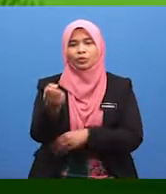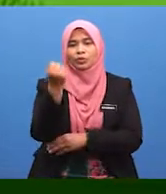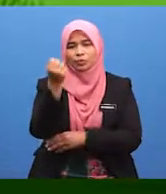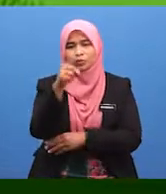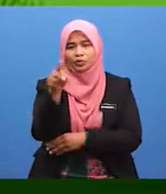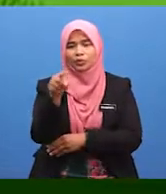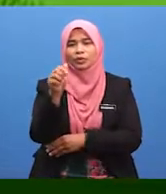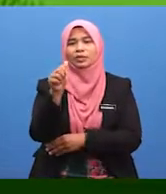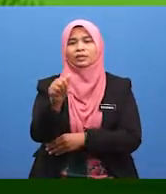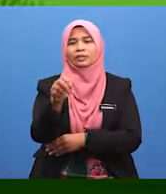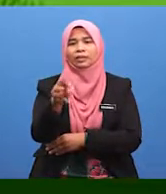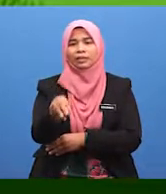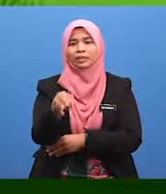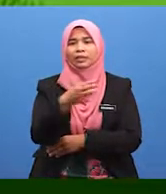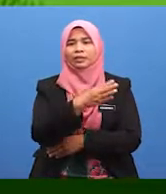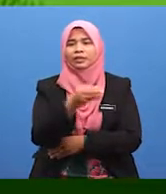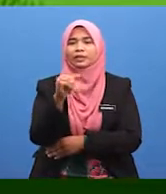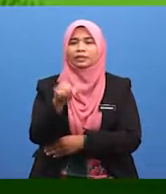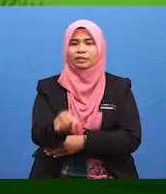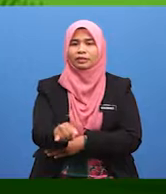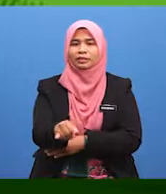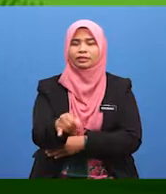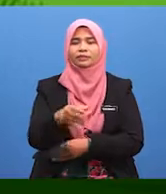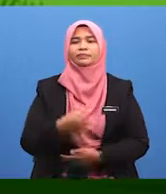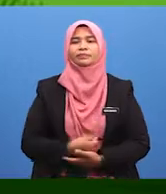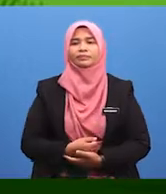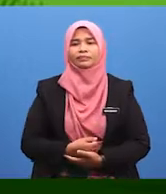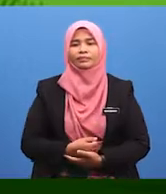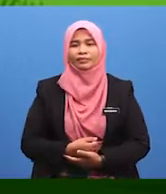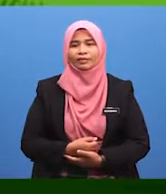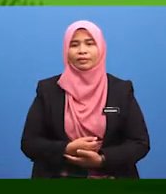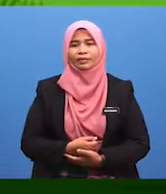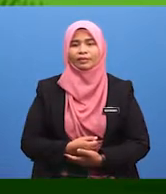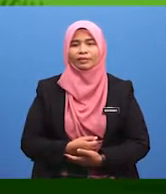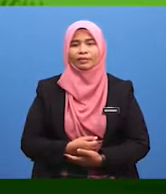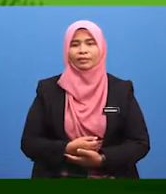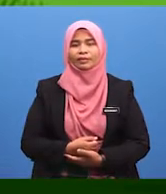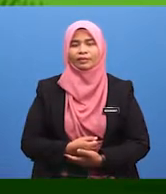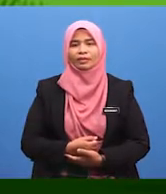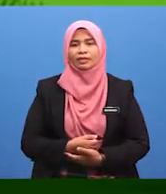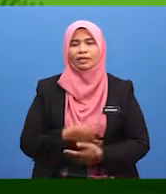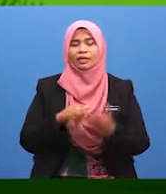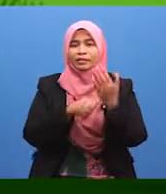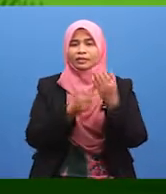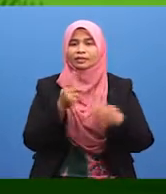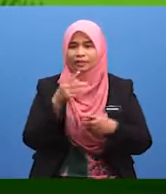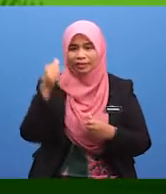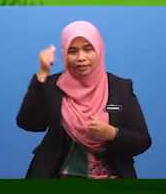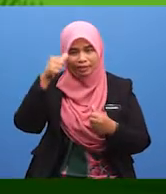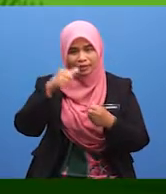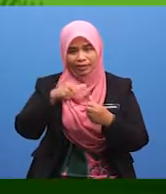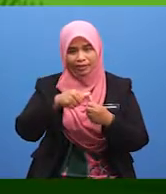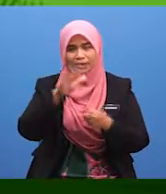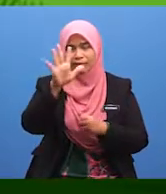Subuh, zuhur, asal, maghrib, dan Aisyah. Kalau nak dilagukan pun tak apa. Asalkan kita